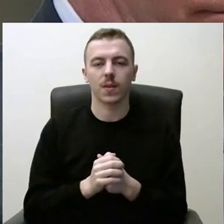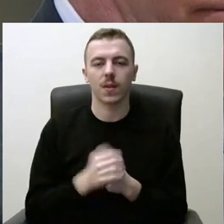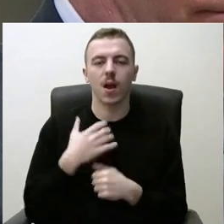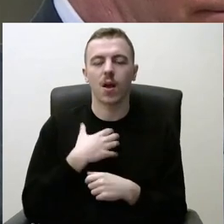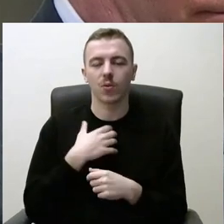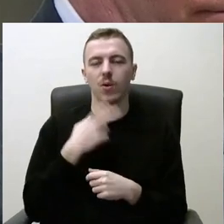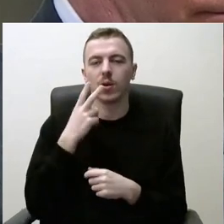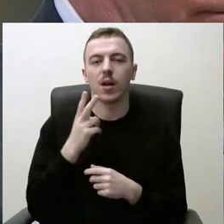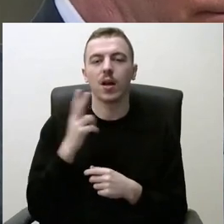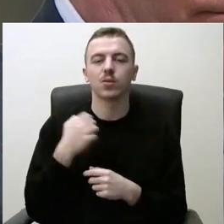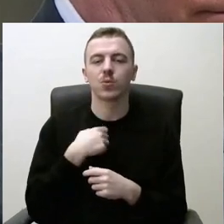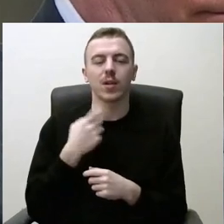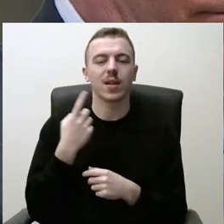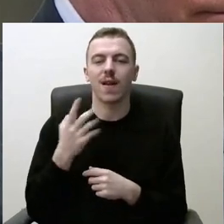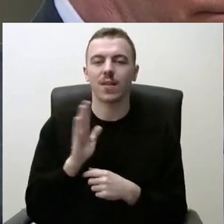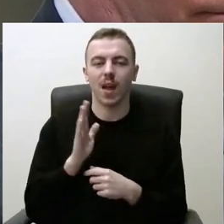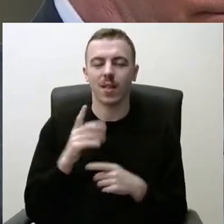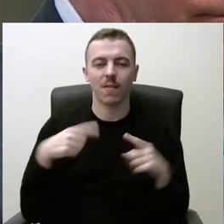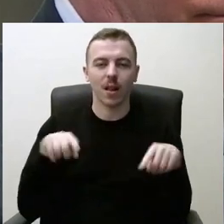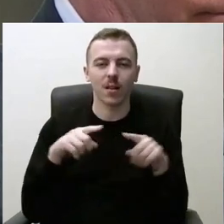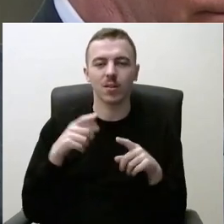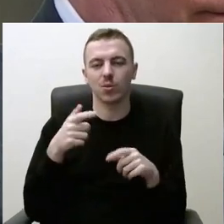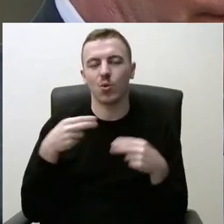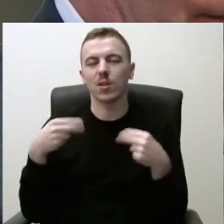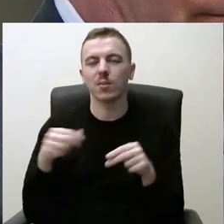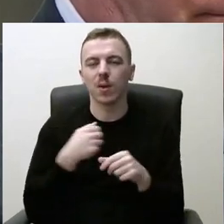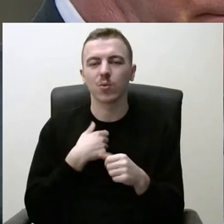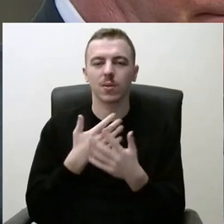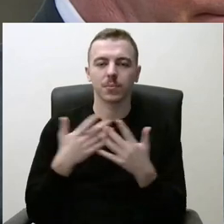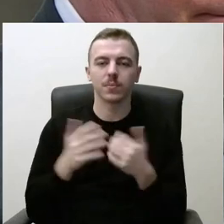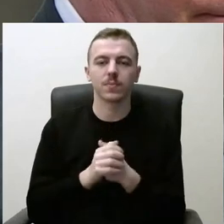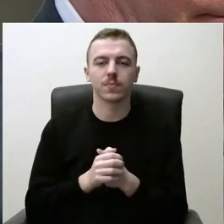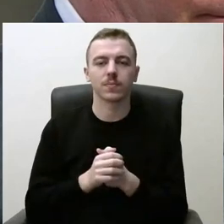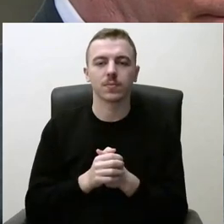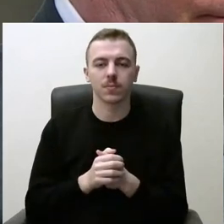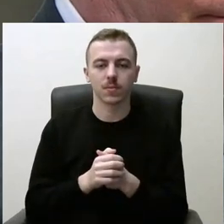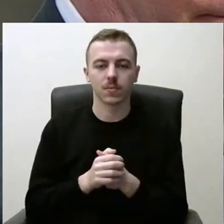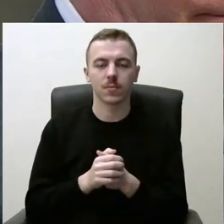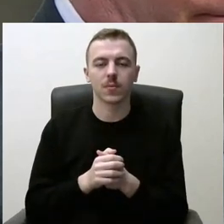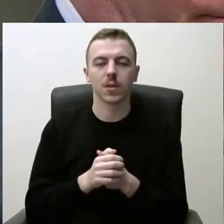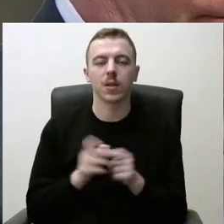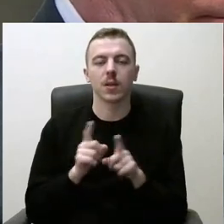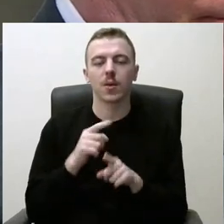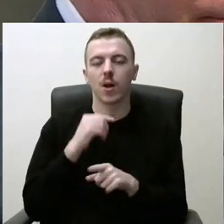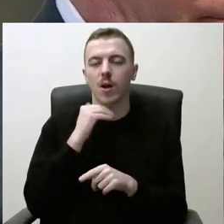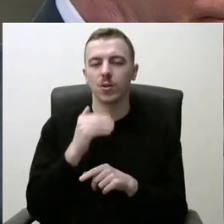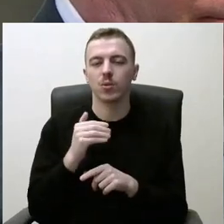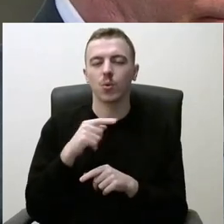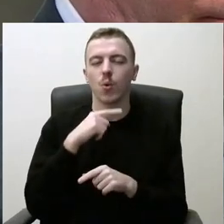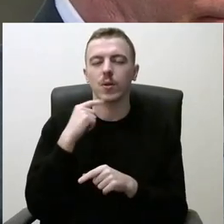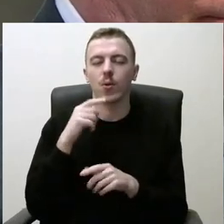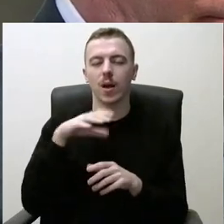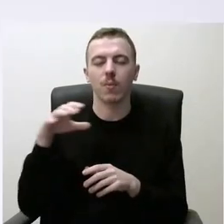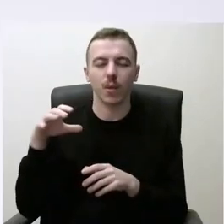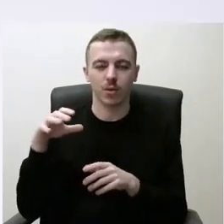kas turi ir ne vieną valdą ar sodybą. Žinoma, ir daugia gabaryčių ekštelių kūrimą.